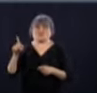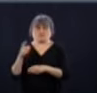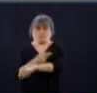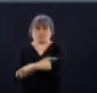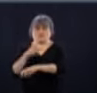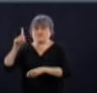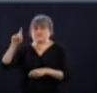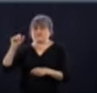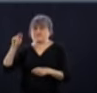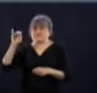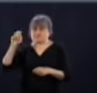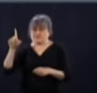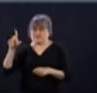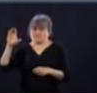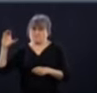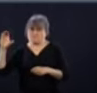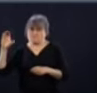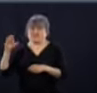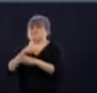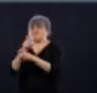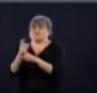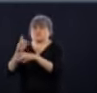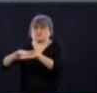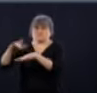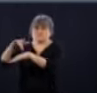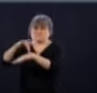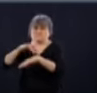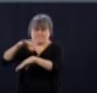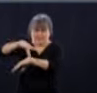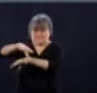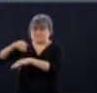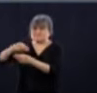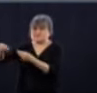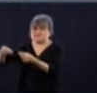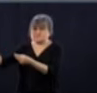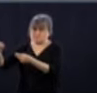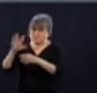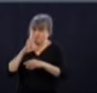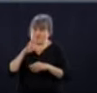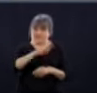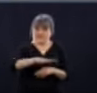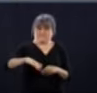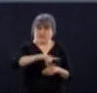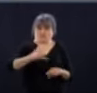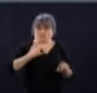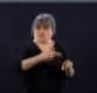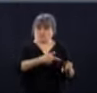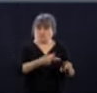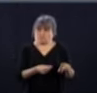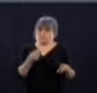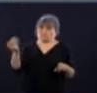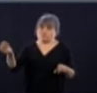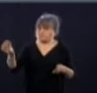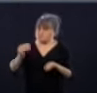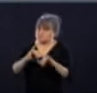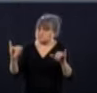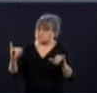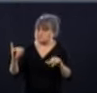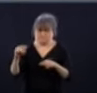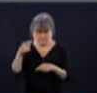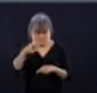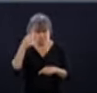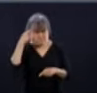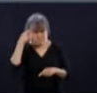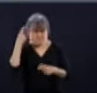affirme que les scientifiques ont démontré que les jeunes enfants ne transmettent pas le virus. Est-ce que votre position pourrait être révisée à la lumière de ces études ou